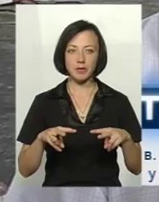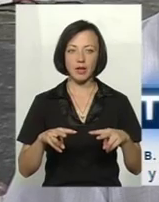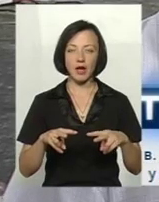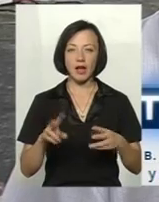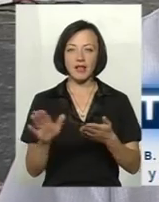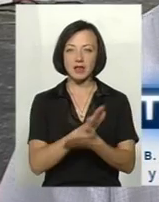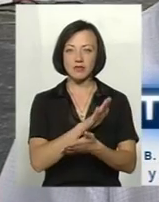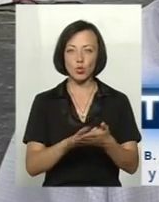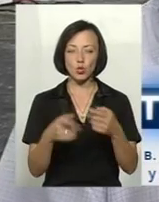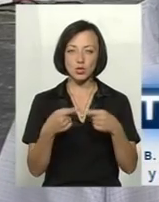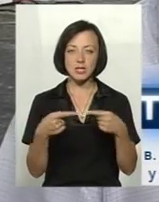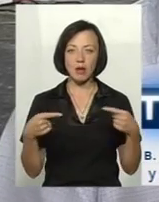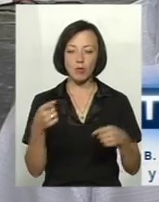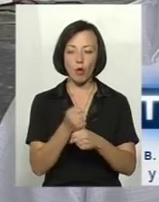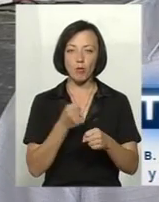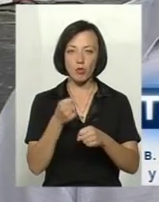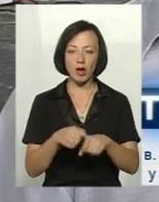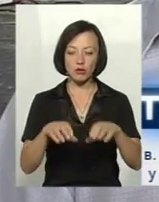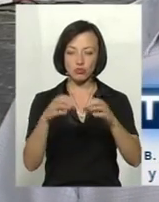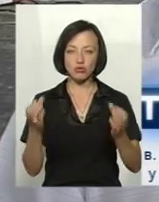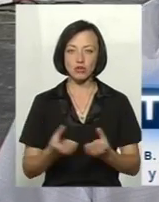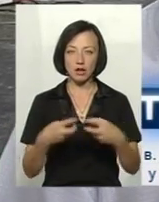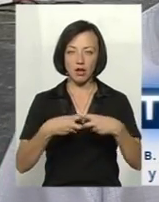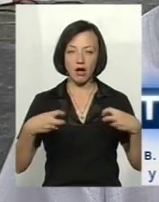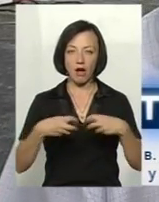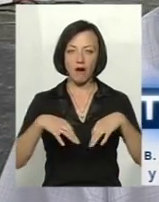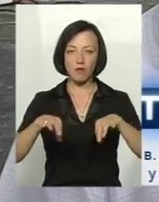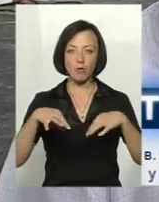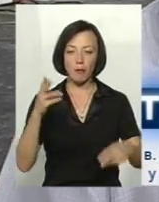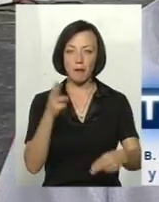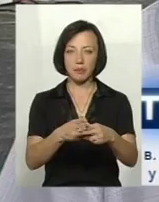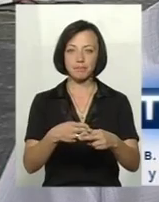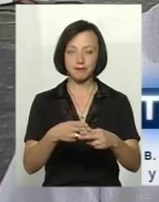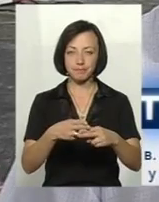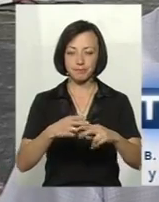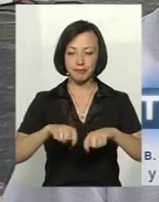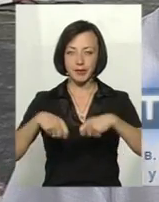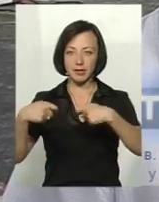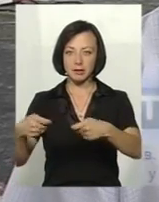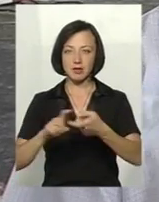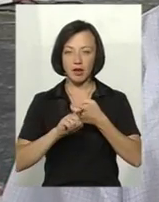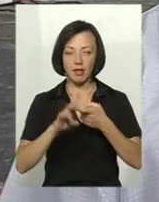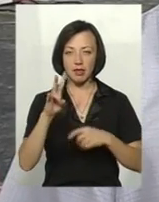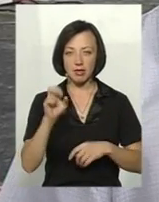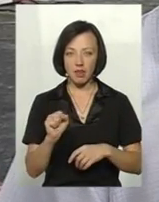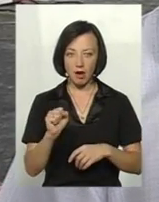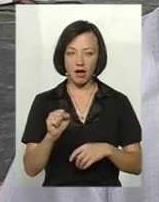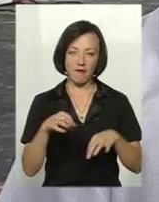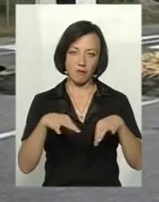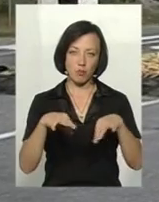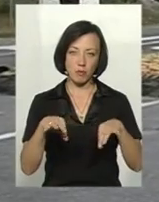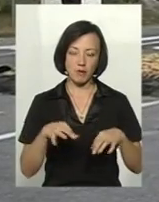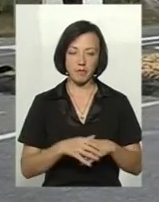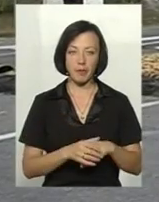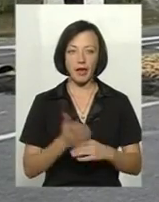дезінфікуючі засоби, які обробляють шини автомобіля і перешкоджають перенесенню збудника на шинах автомобілів.